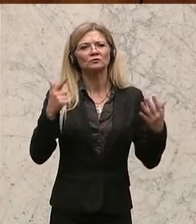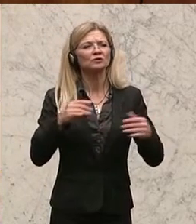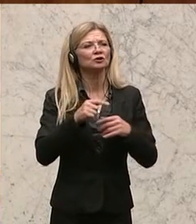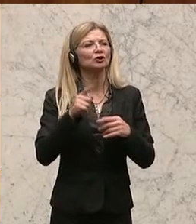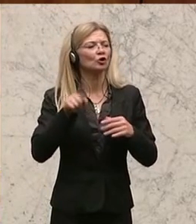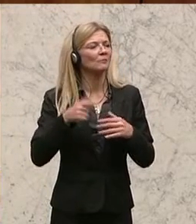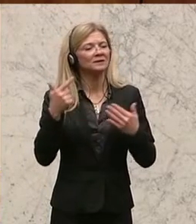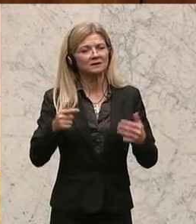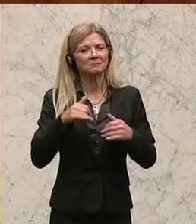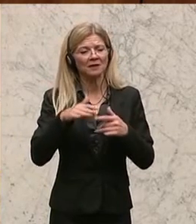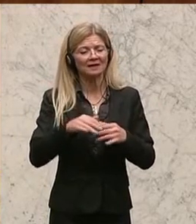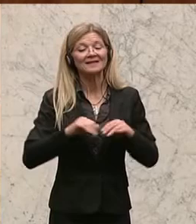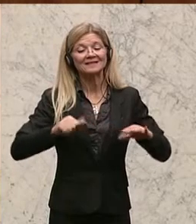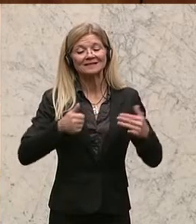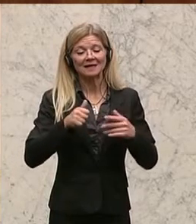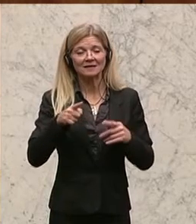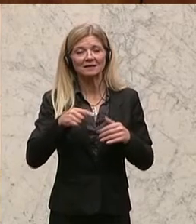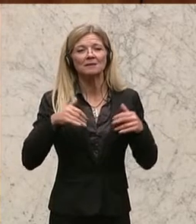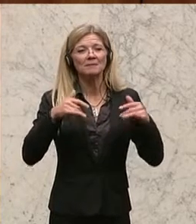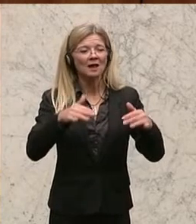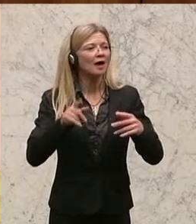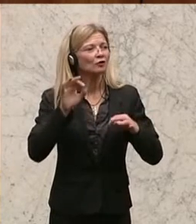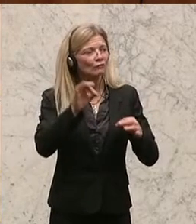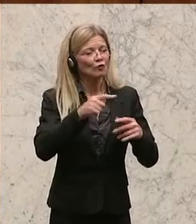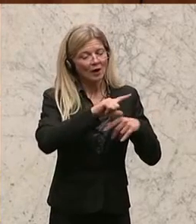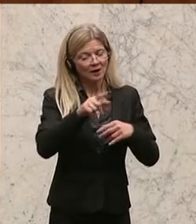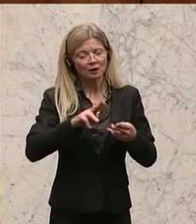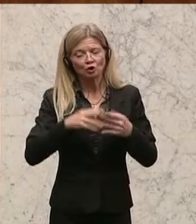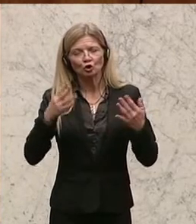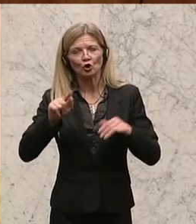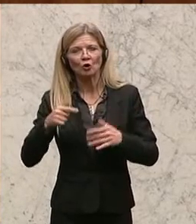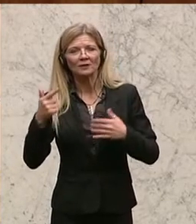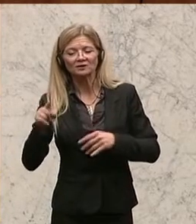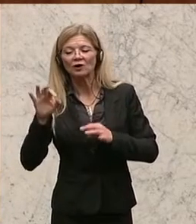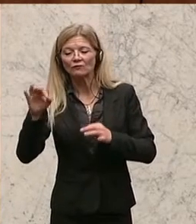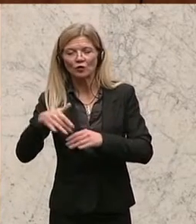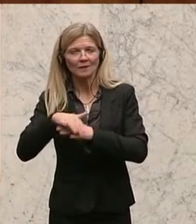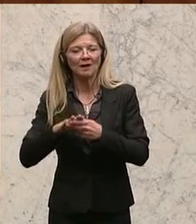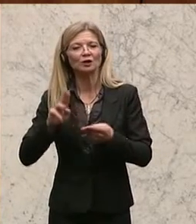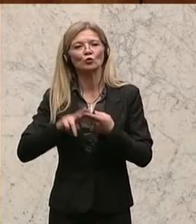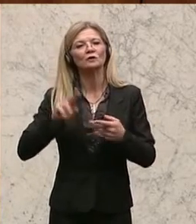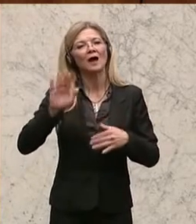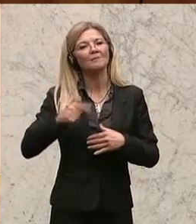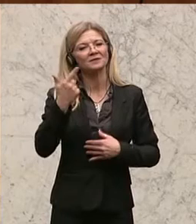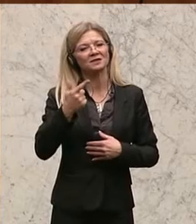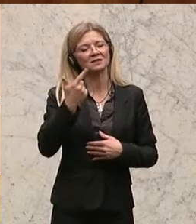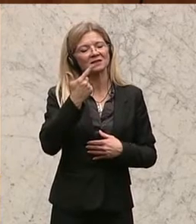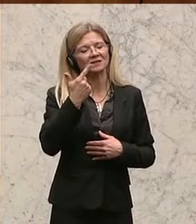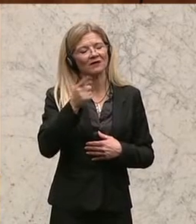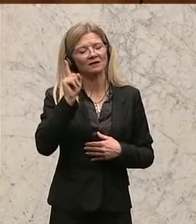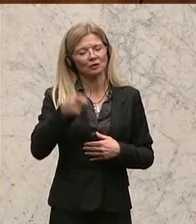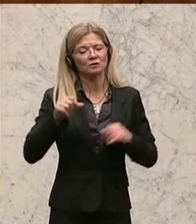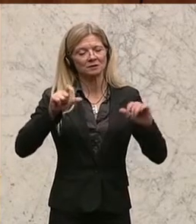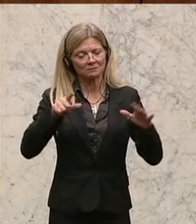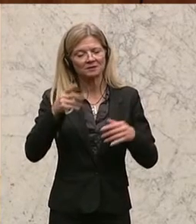die Länder und 9,7 Milliarden an die Gemeinden fließen und ab 2017 erhalten die Gemeinden um 300 Millionen Euro Zweck ungebunden